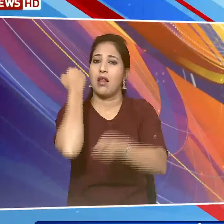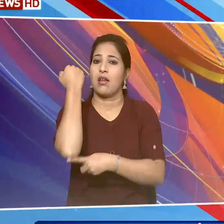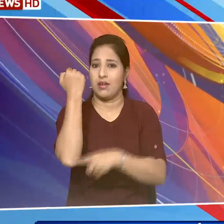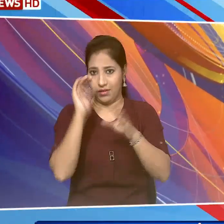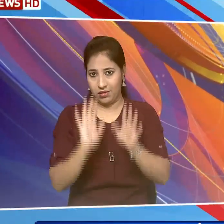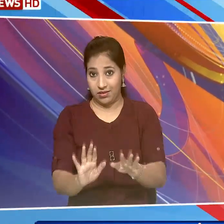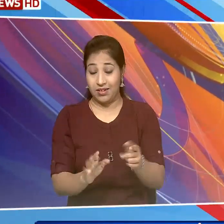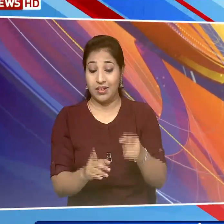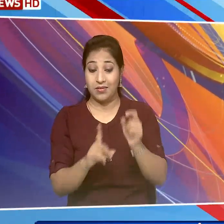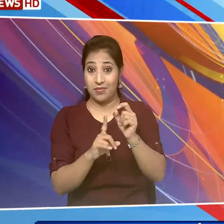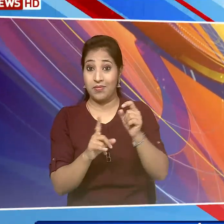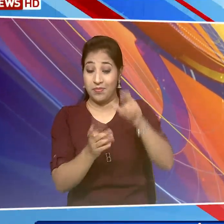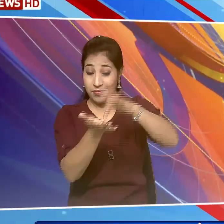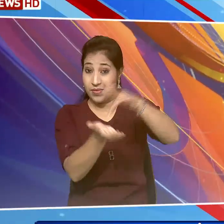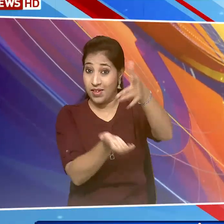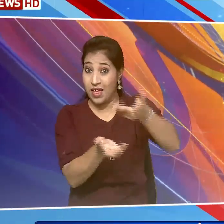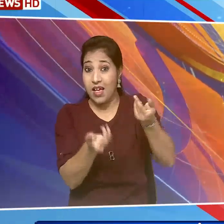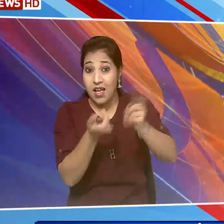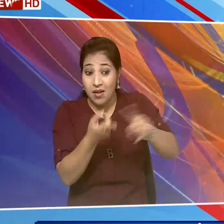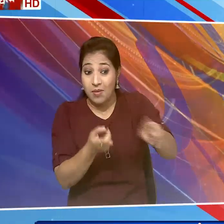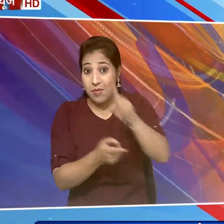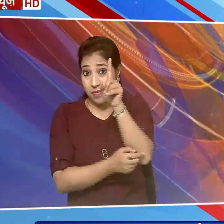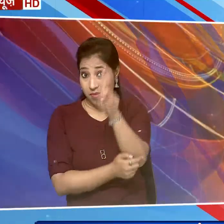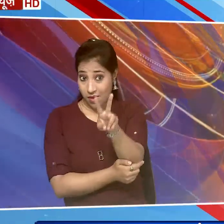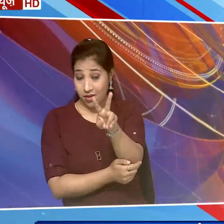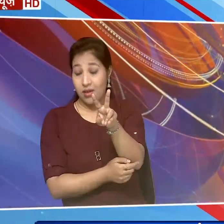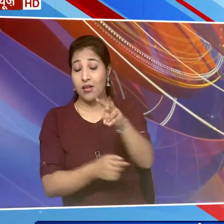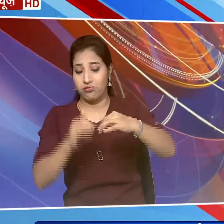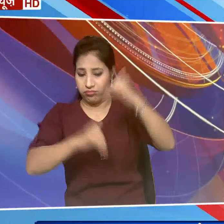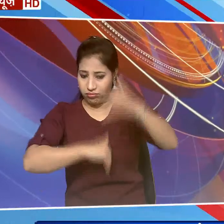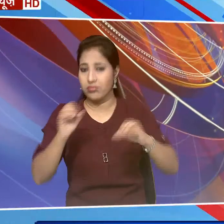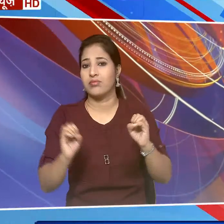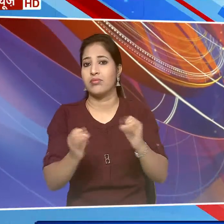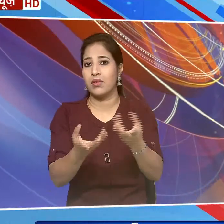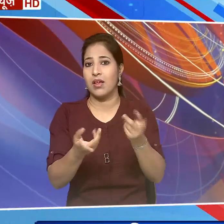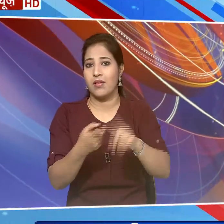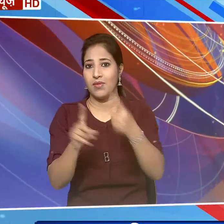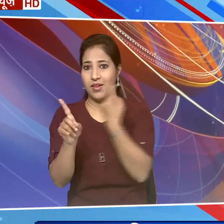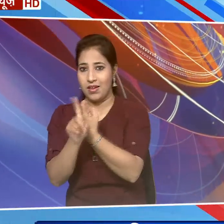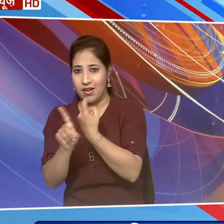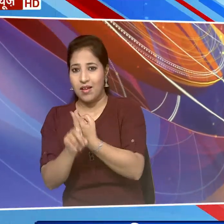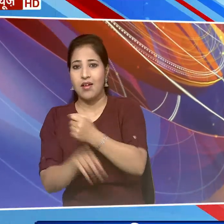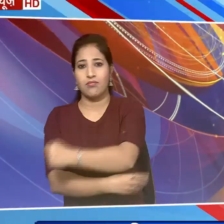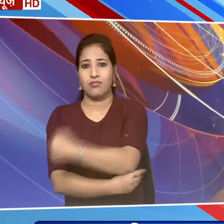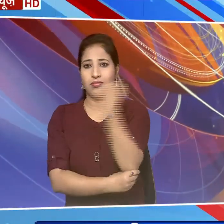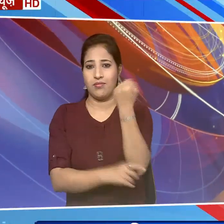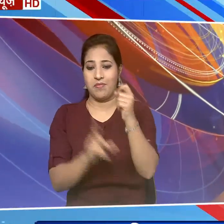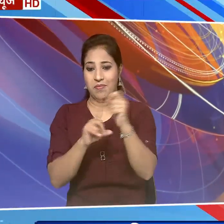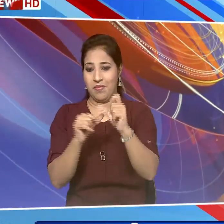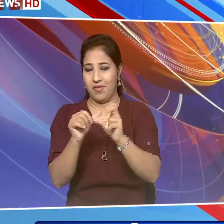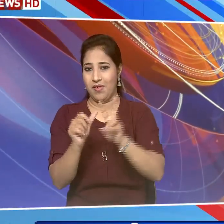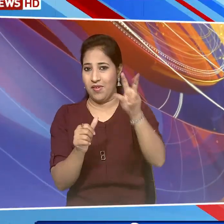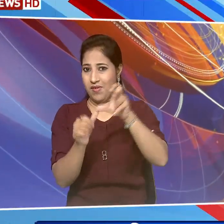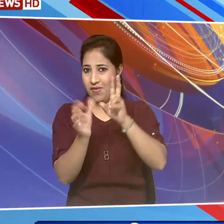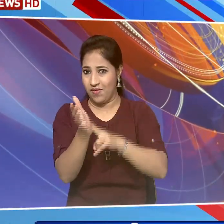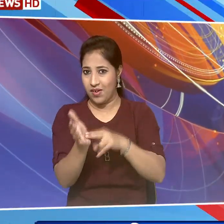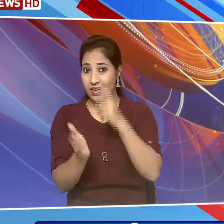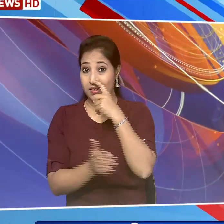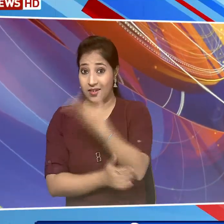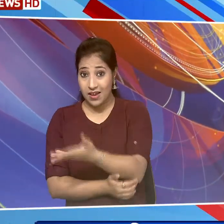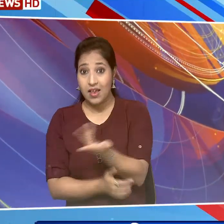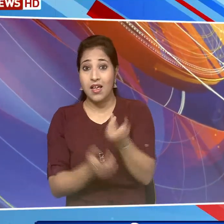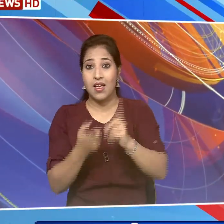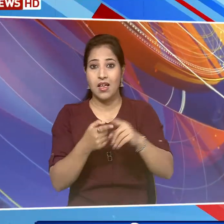प्रदेश में 12 नवंबर को मतदान होना है कांगला से विधायक पवन काजल मुक्यमंत्री